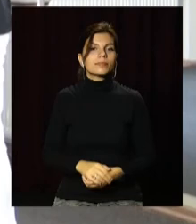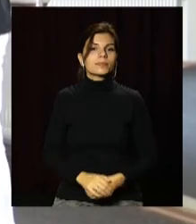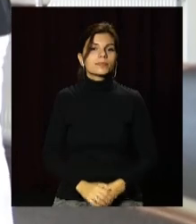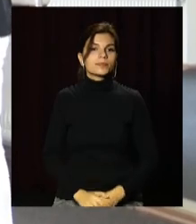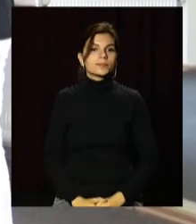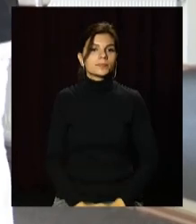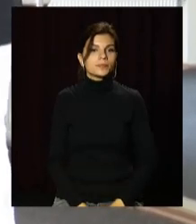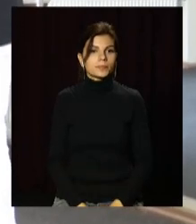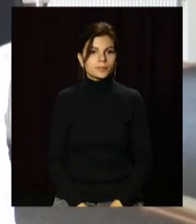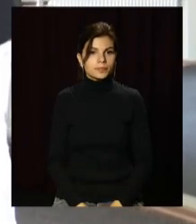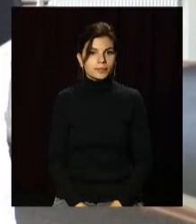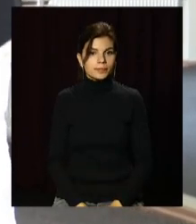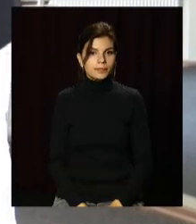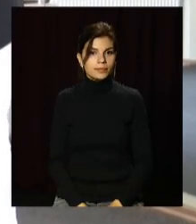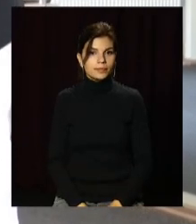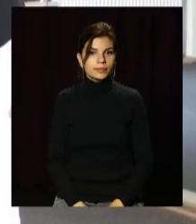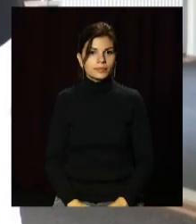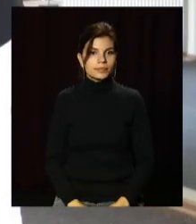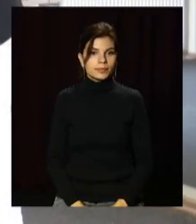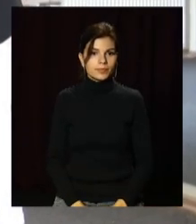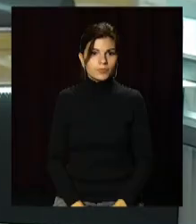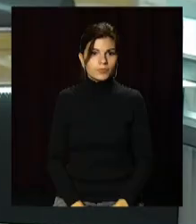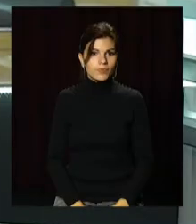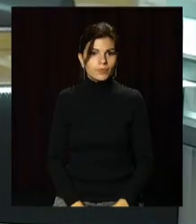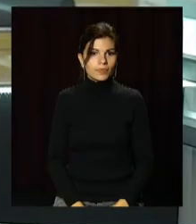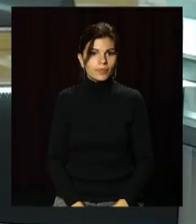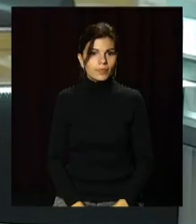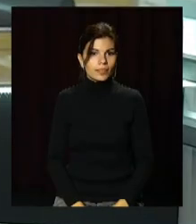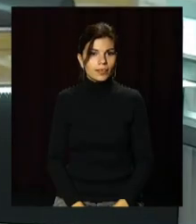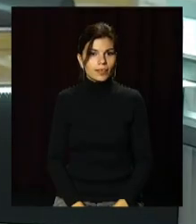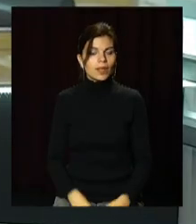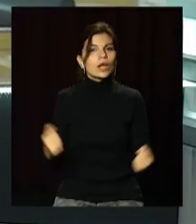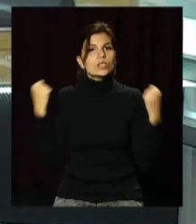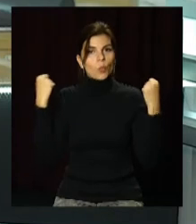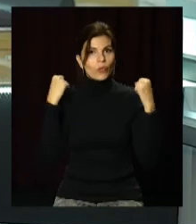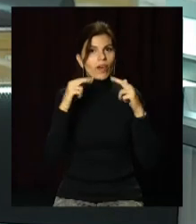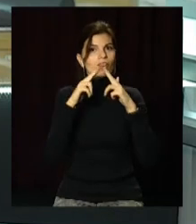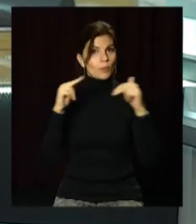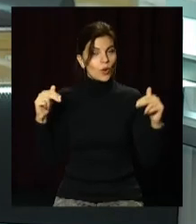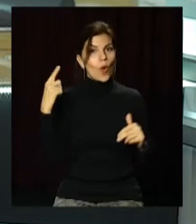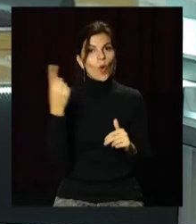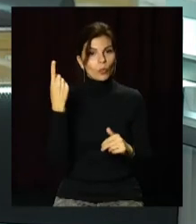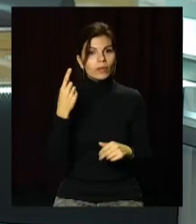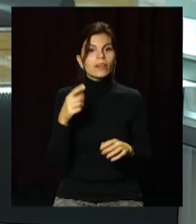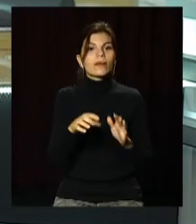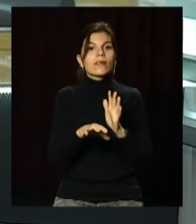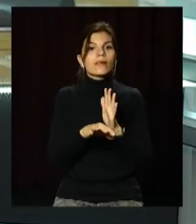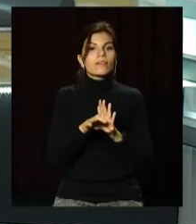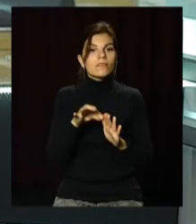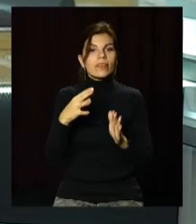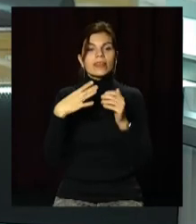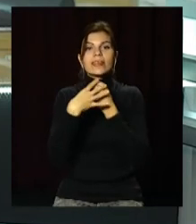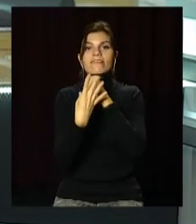Денис Крикус, Open News, телеканал «Відкритий». Спортсмени Дніпропетровської області вибороли 19